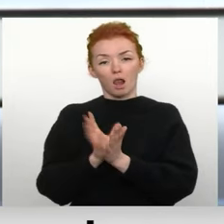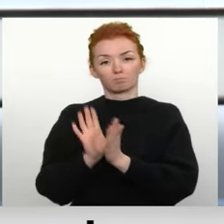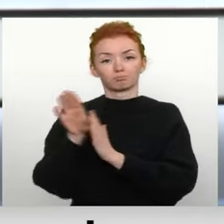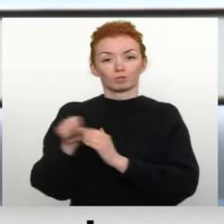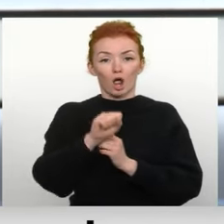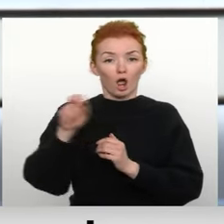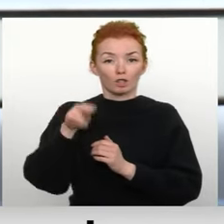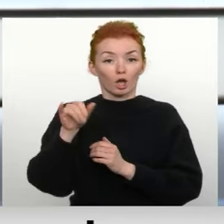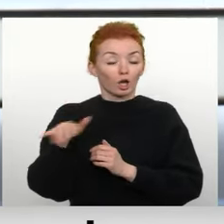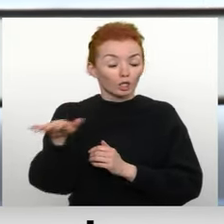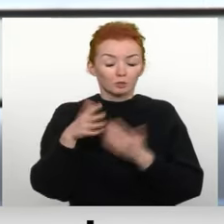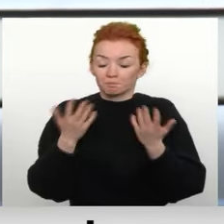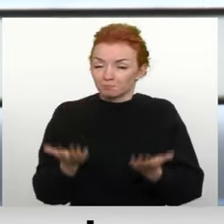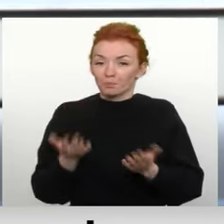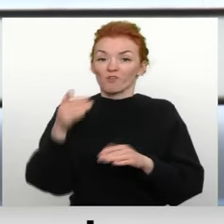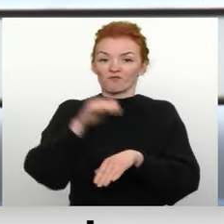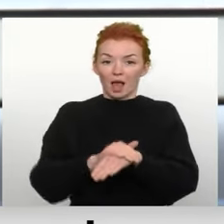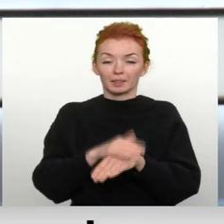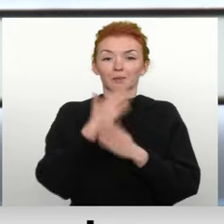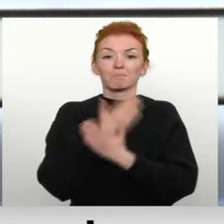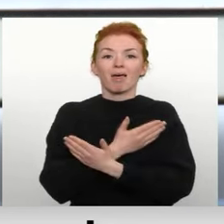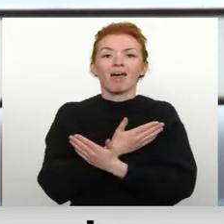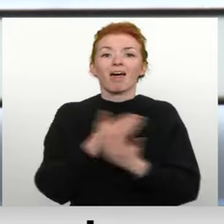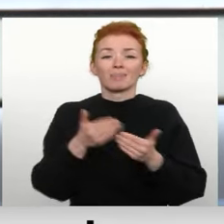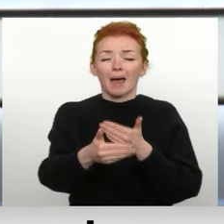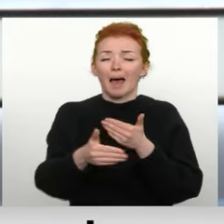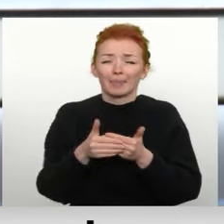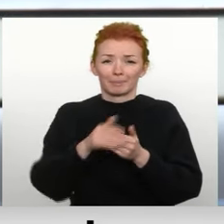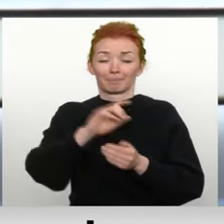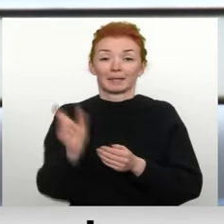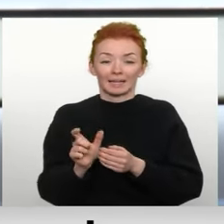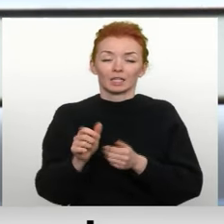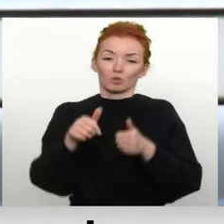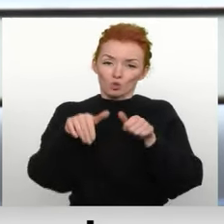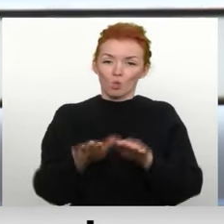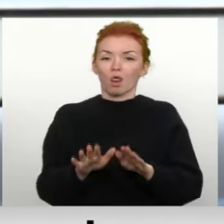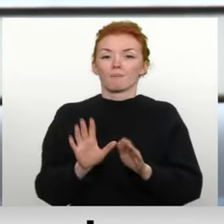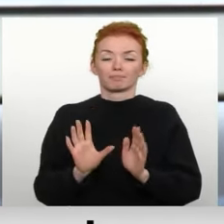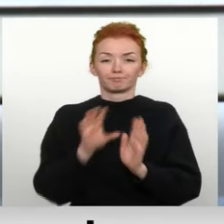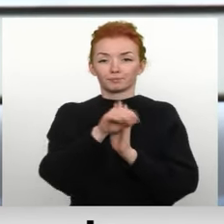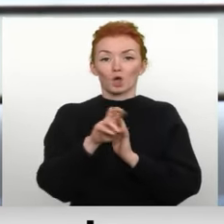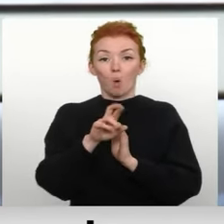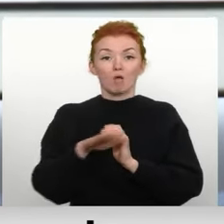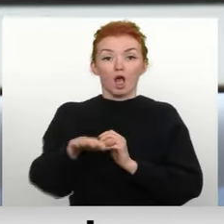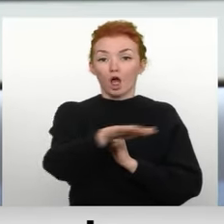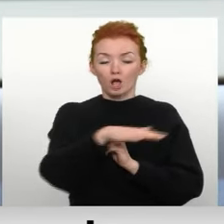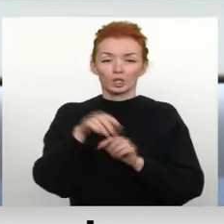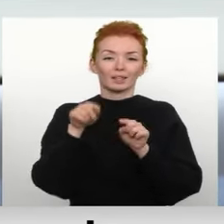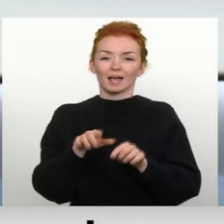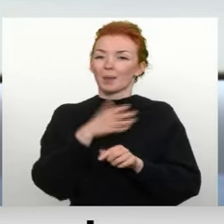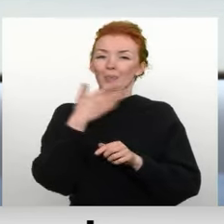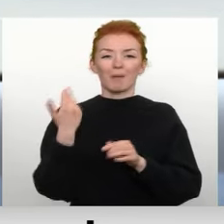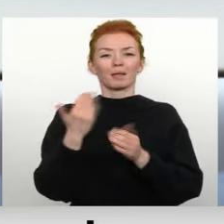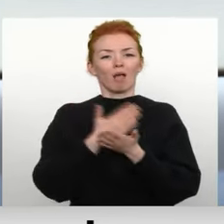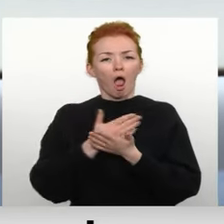ādažiem. Faktiski pēdējā brīdī reformā tika pieņemts lēmums pievienot Ropažiem. Tas pat bija nevis tāds rūpīgi